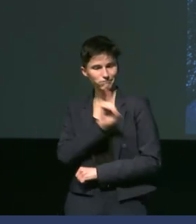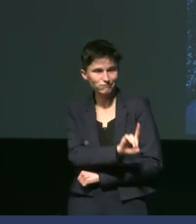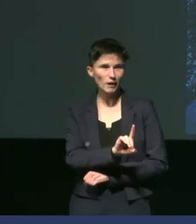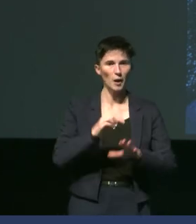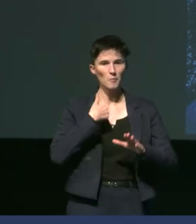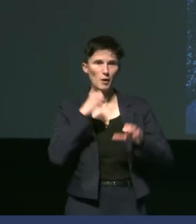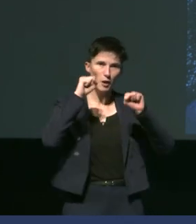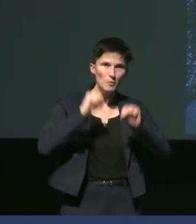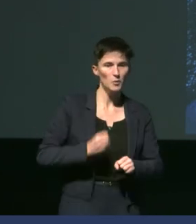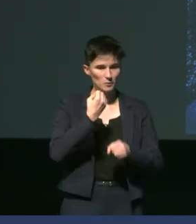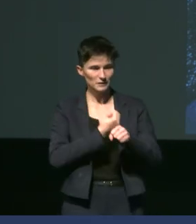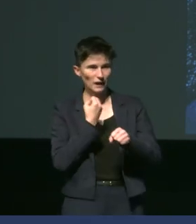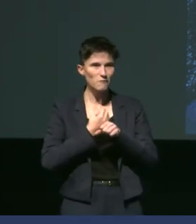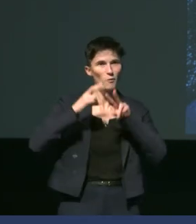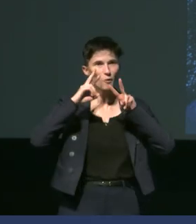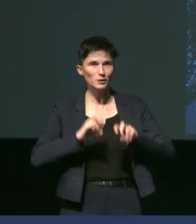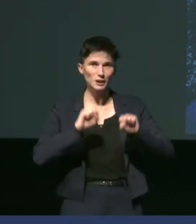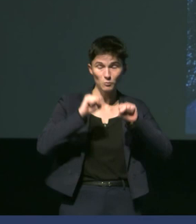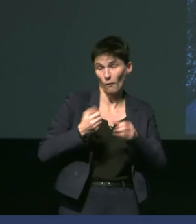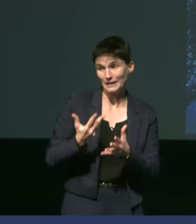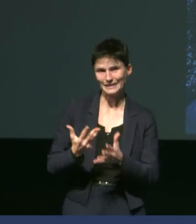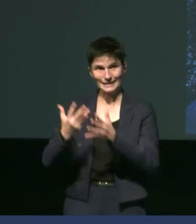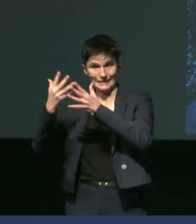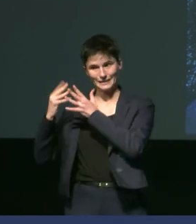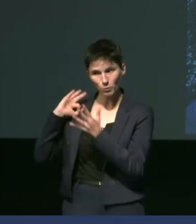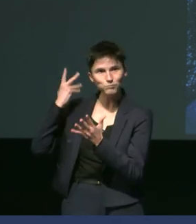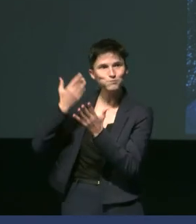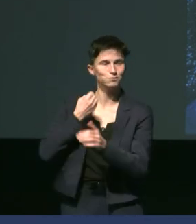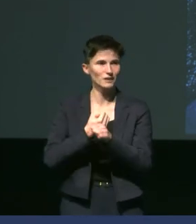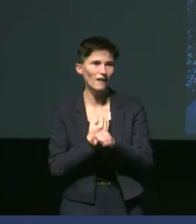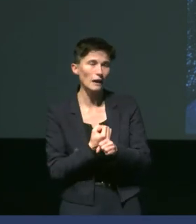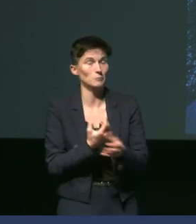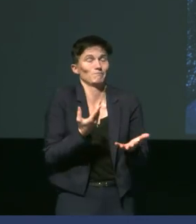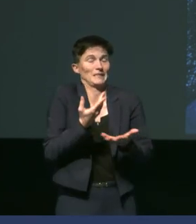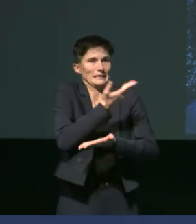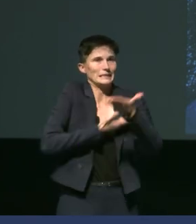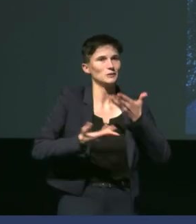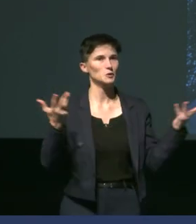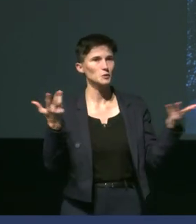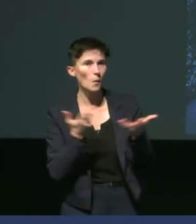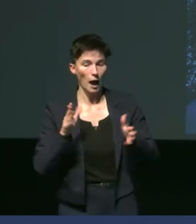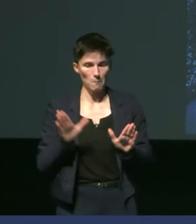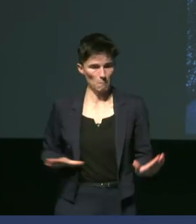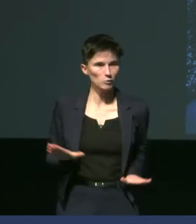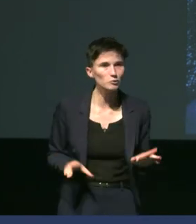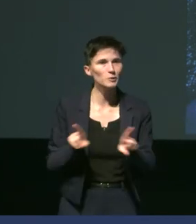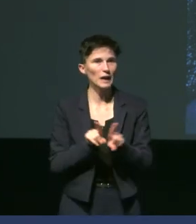recherche de ces dix dernières années alors on va parler manchot on va parler des règlements climatiques et puis tant que j'ai encore toute votre attention je